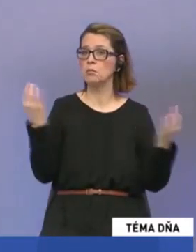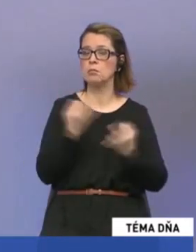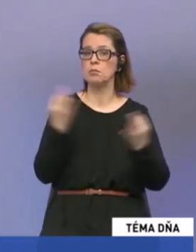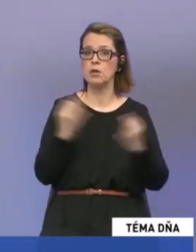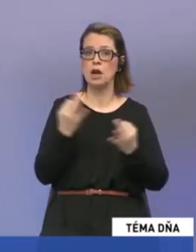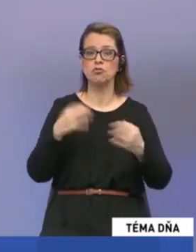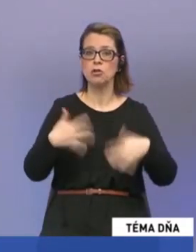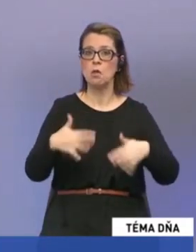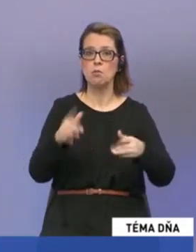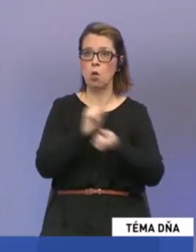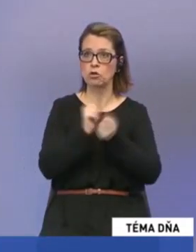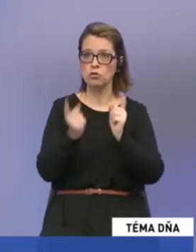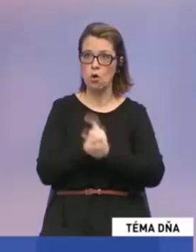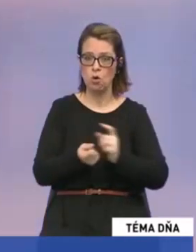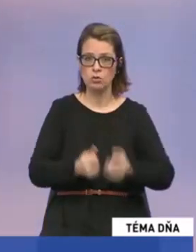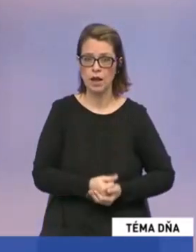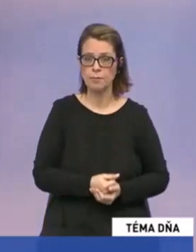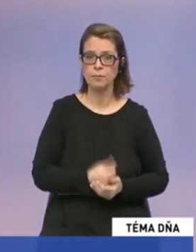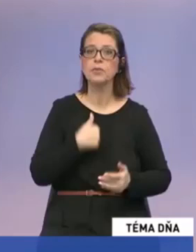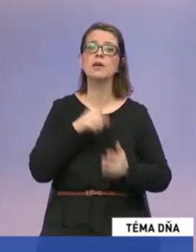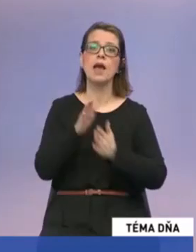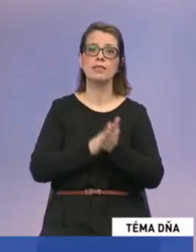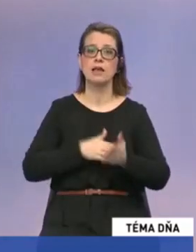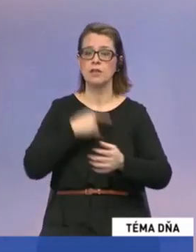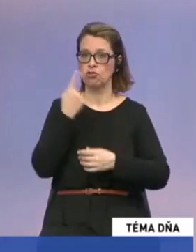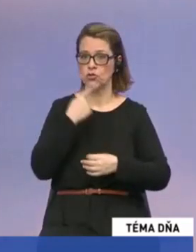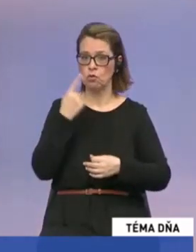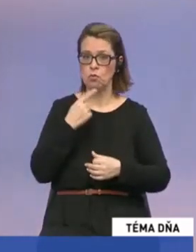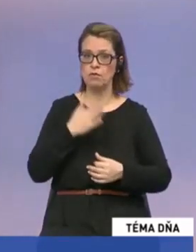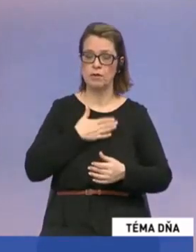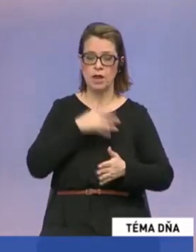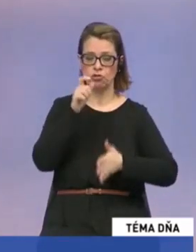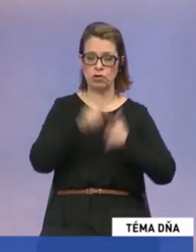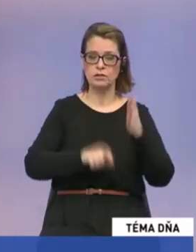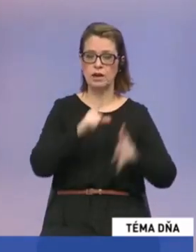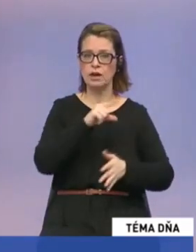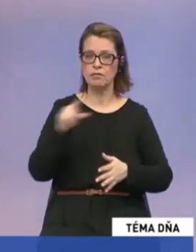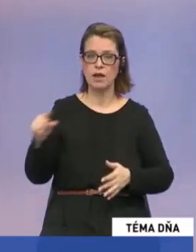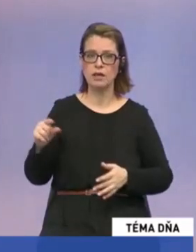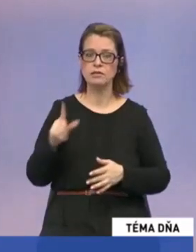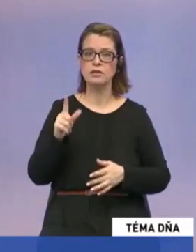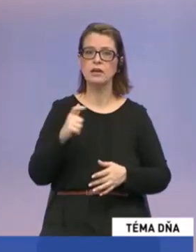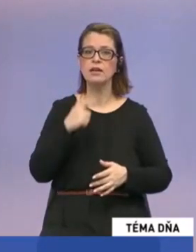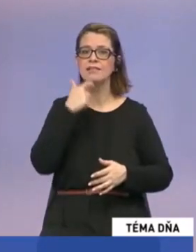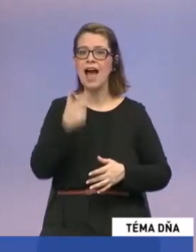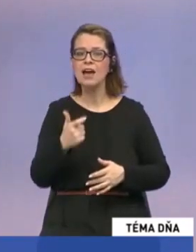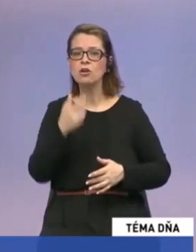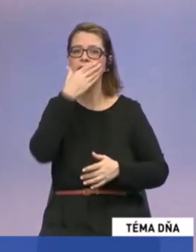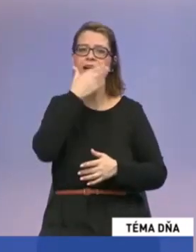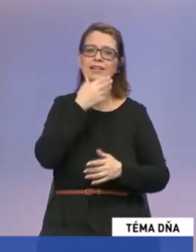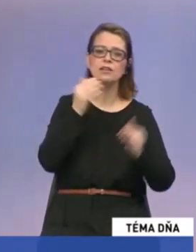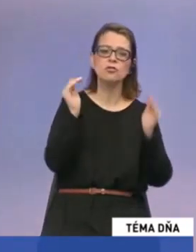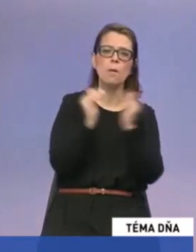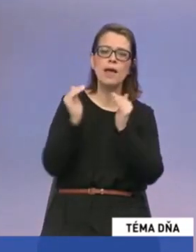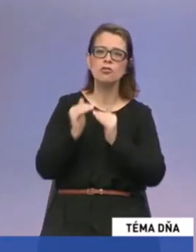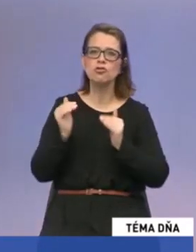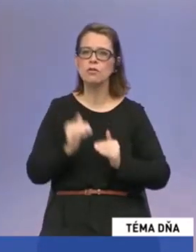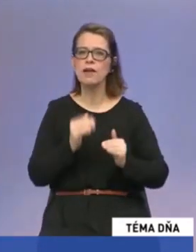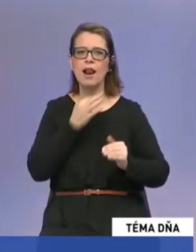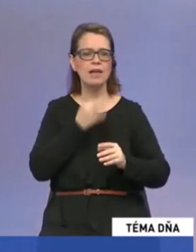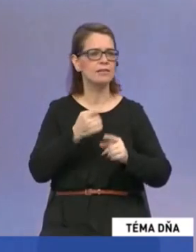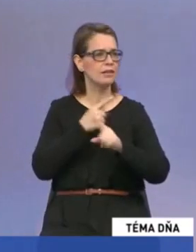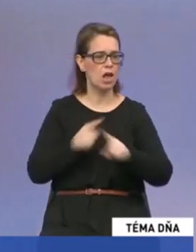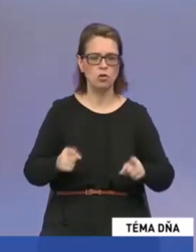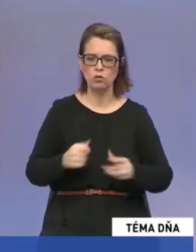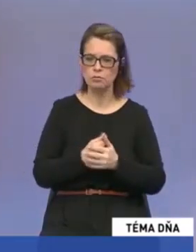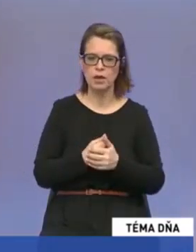nedošlo k dohode? Ja hneď v úvode poviem, že strana vlast v žiadnom prípade národné, ale ani etnisko-menšinové hlasy nerozbíja,